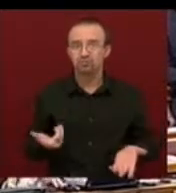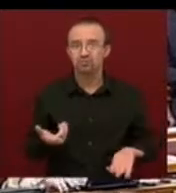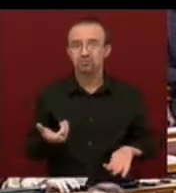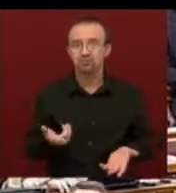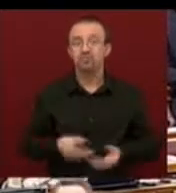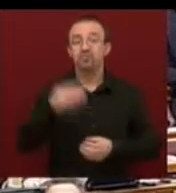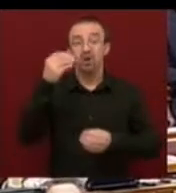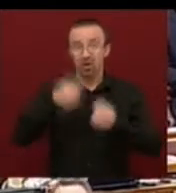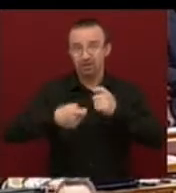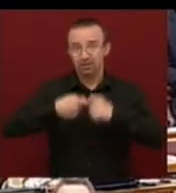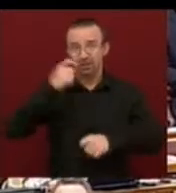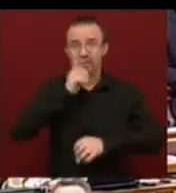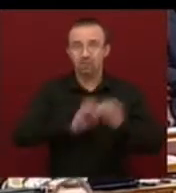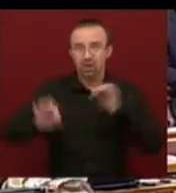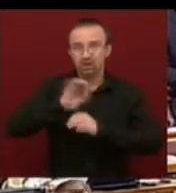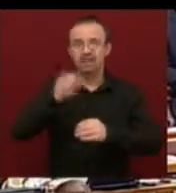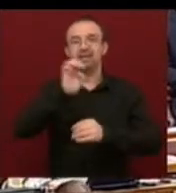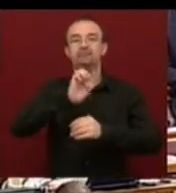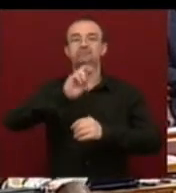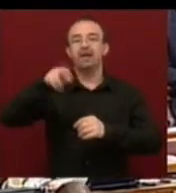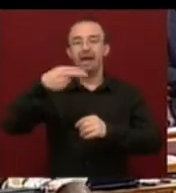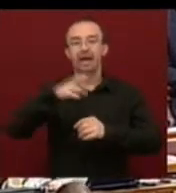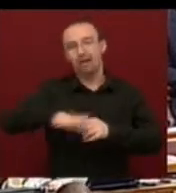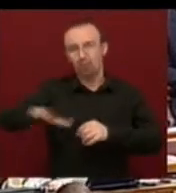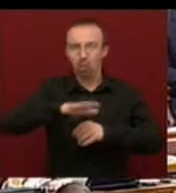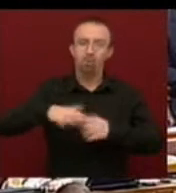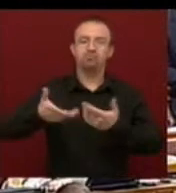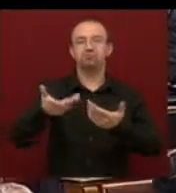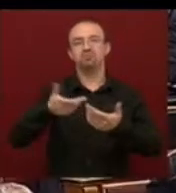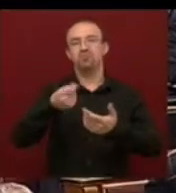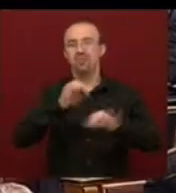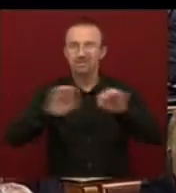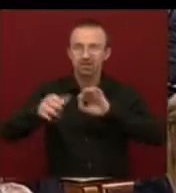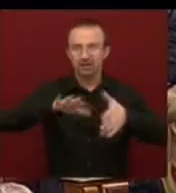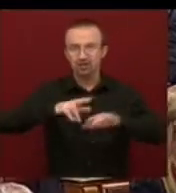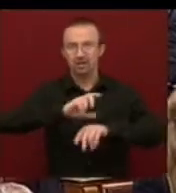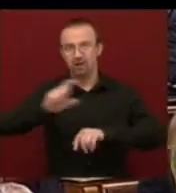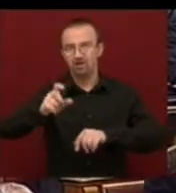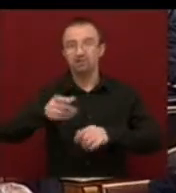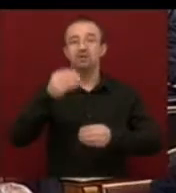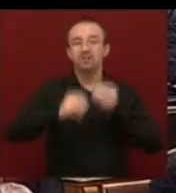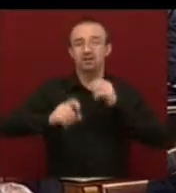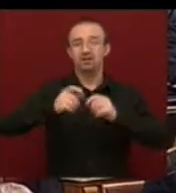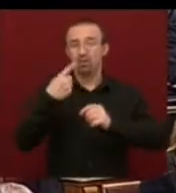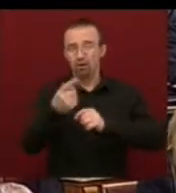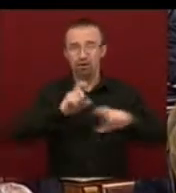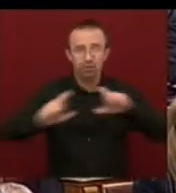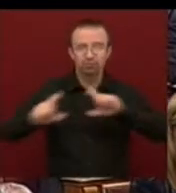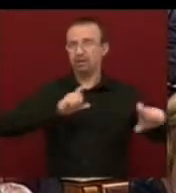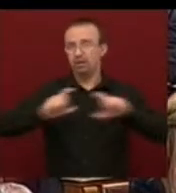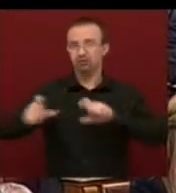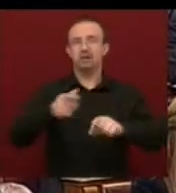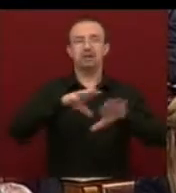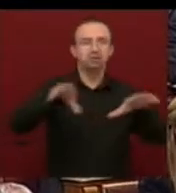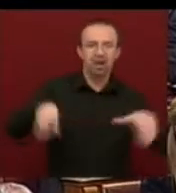Azért sérülékeny Magyarország az euróválság a globális pénzügyválság miatt, mert eladósították az országot,